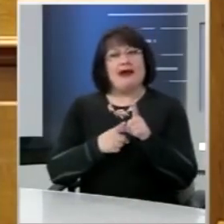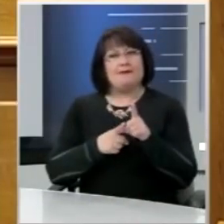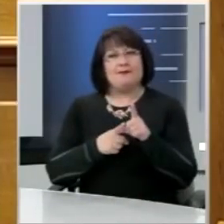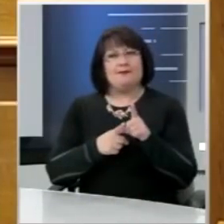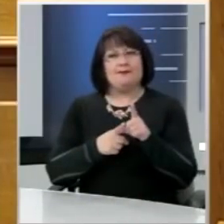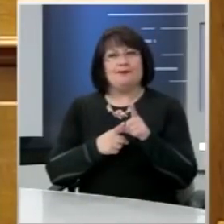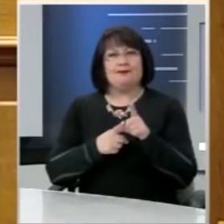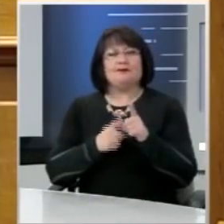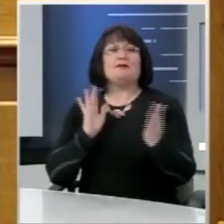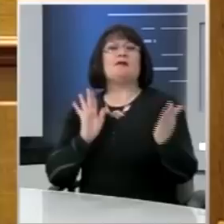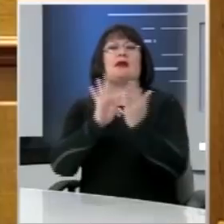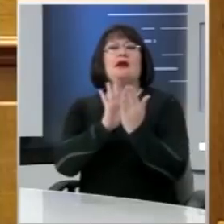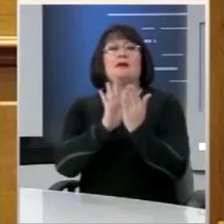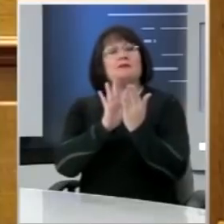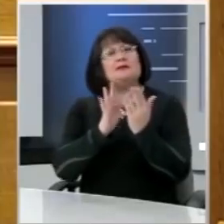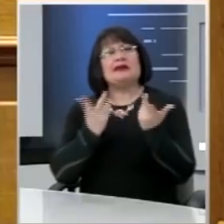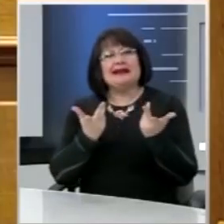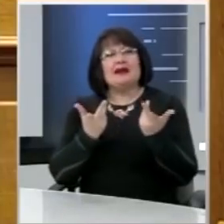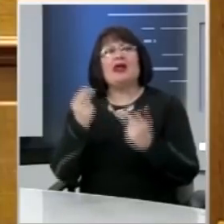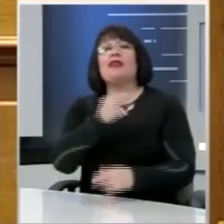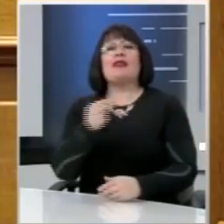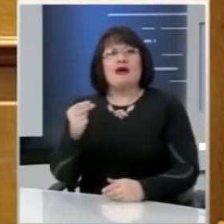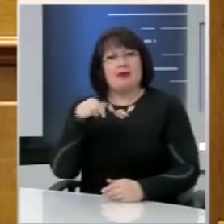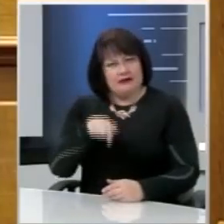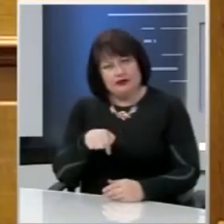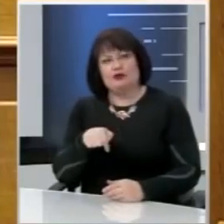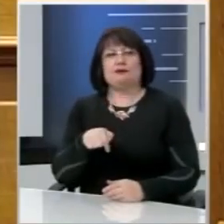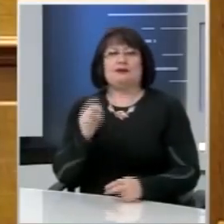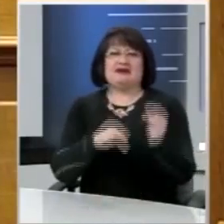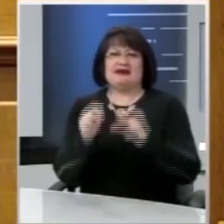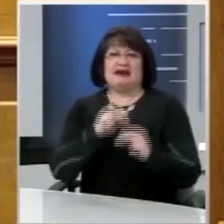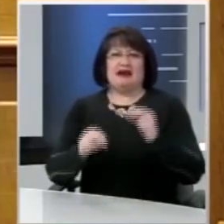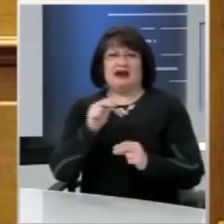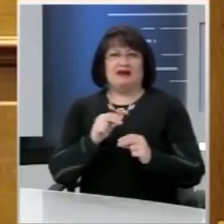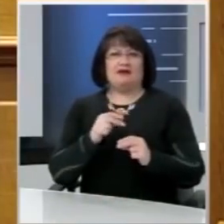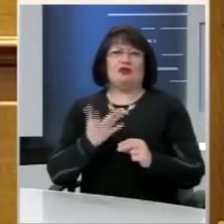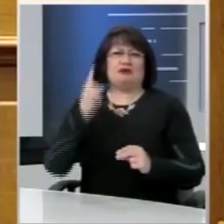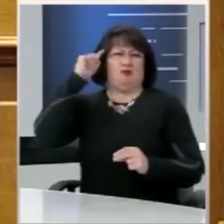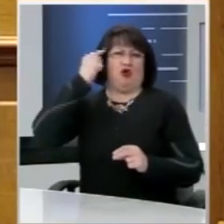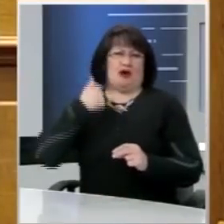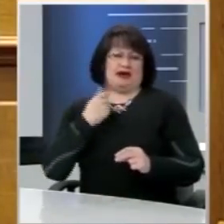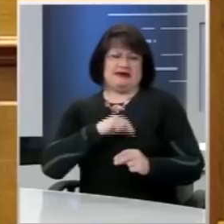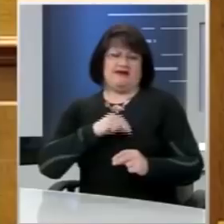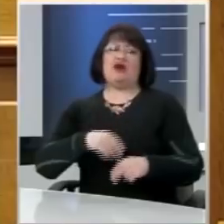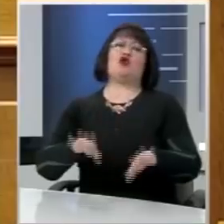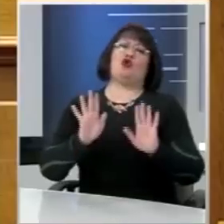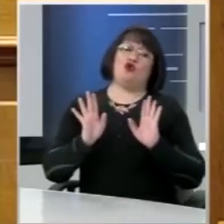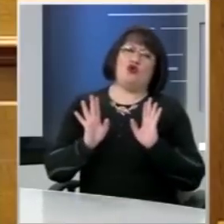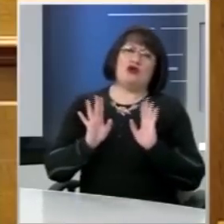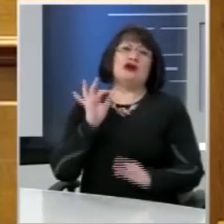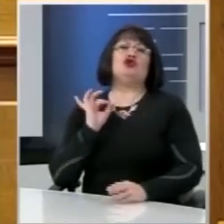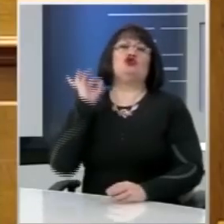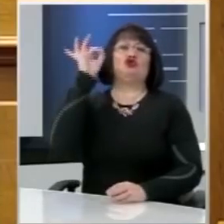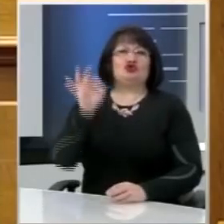αντιμετώπισε και αντιμετωπίζει το θέμα αυτό χωρίς τακτικισμούς. Με στόχο την